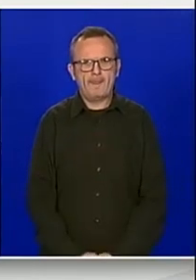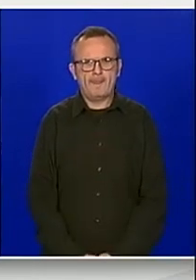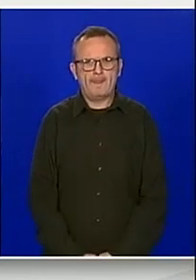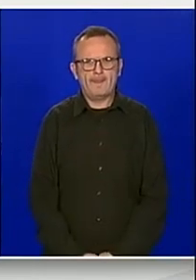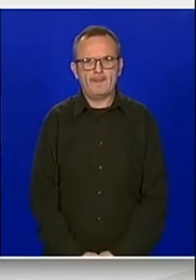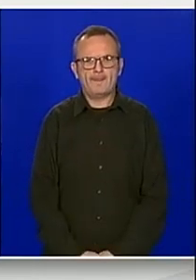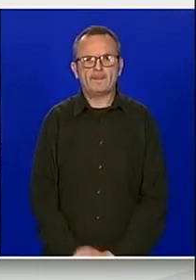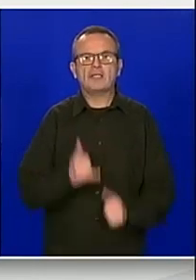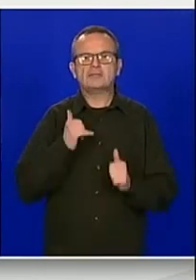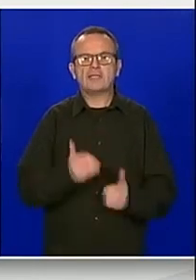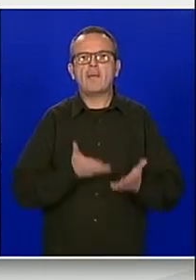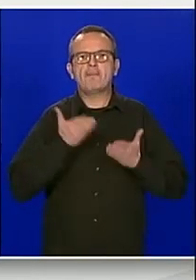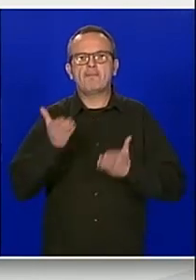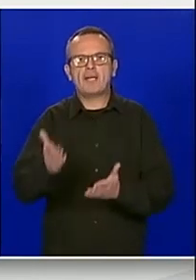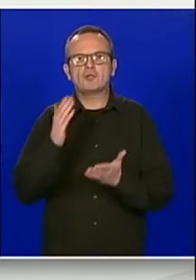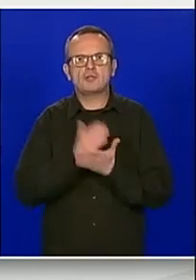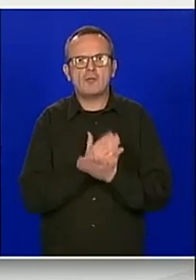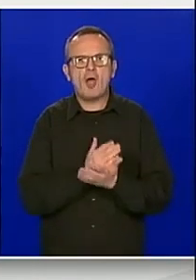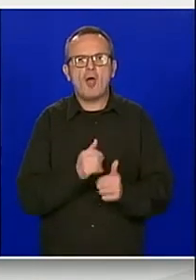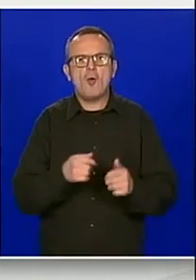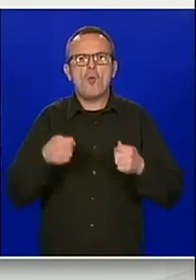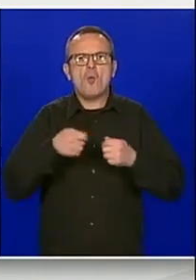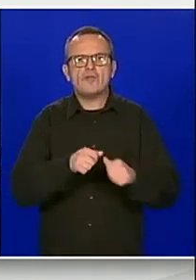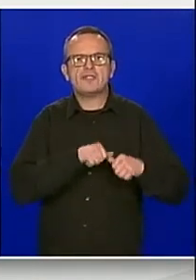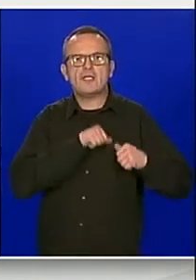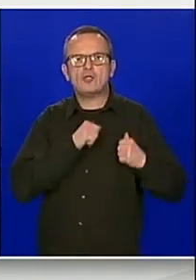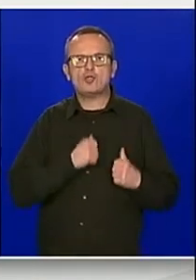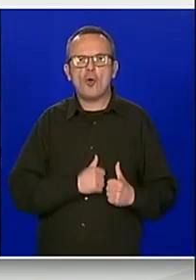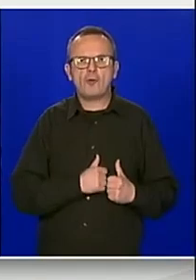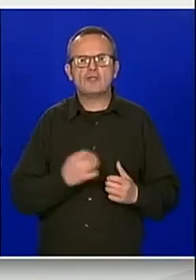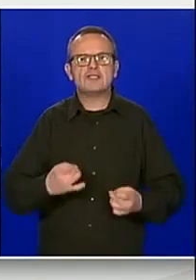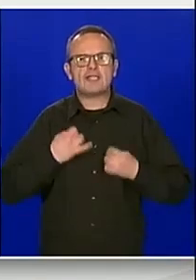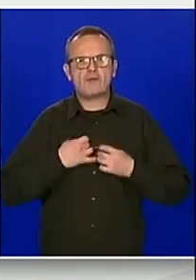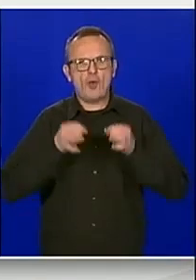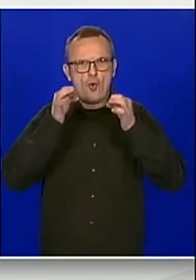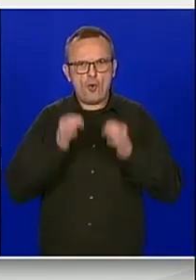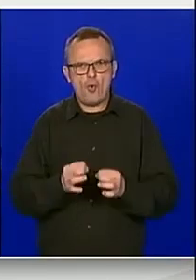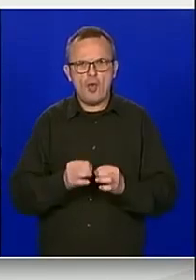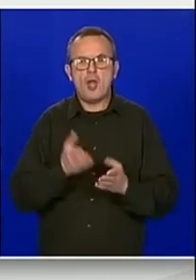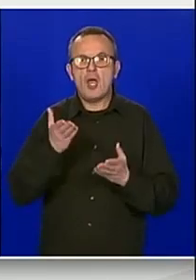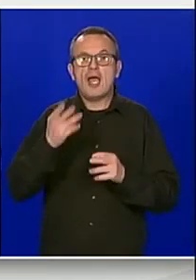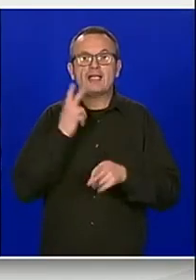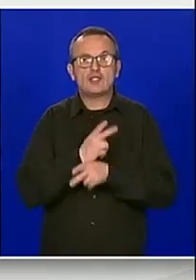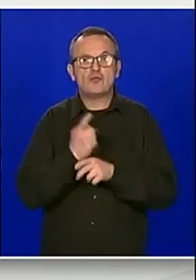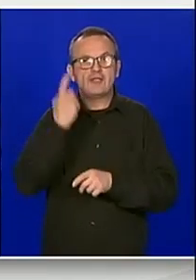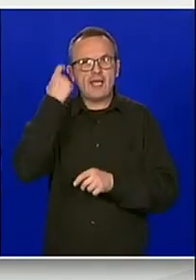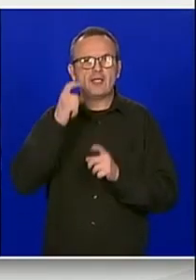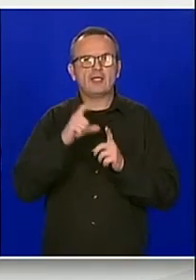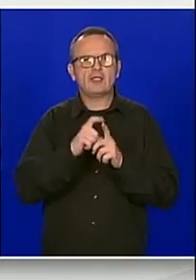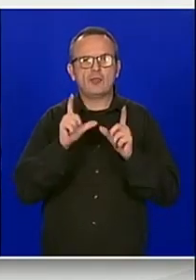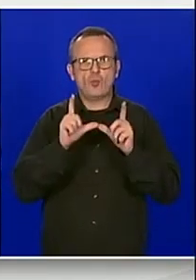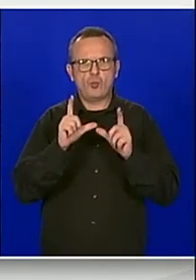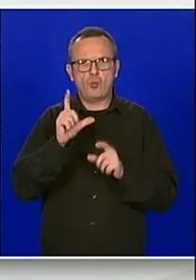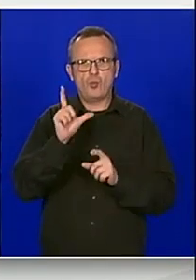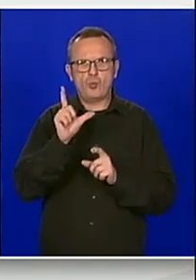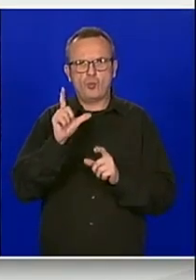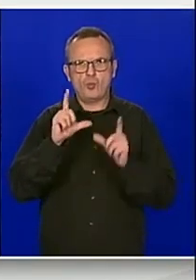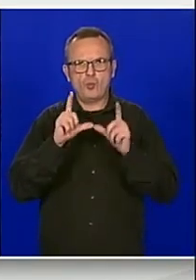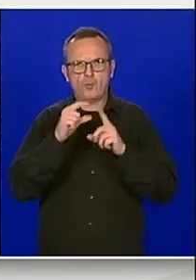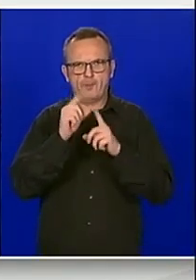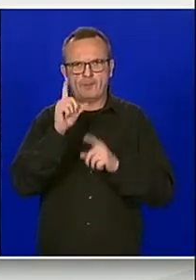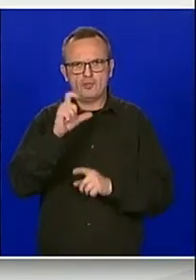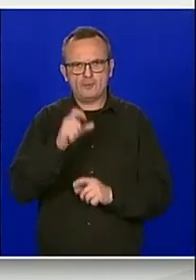Slijedi prijedlog zakona o dobrovoljnom zdravstvenom osiguranju. Državni tajnik Dulipić, izvolite. Hvala lijepo, gospodine predsjedniče.